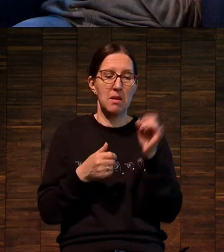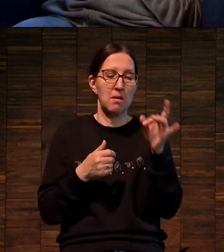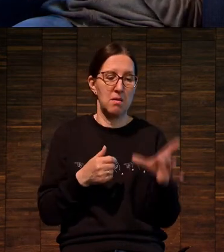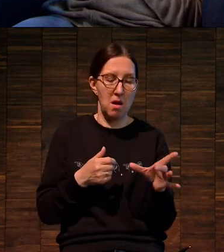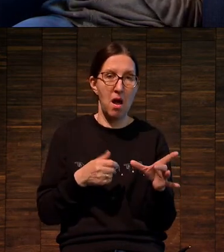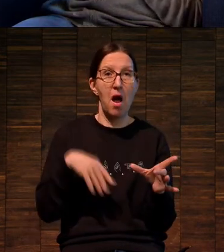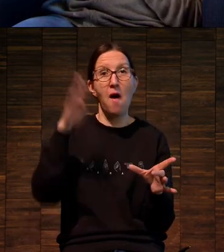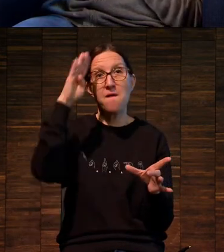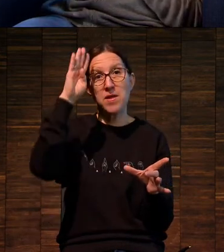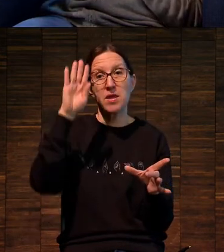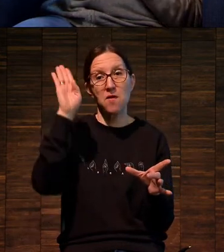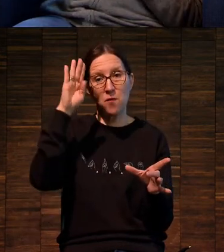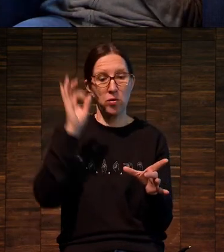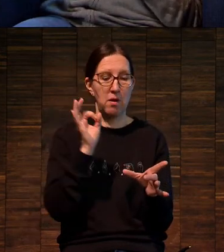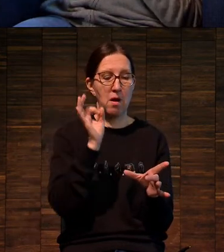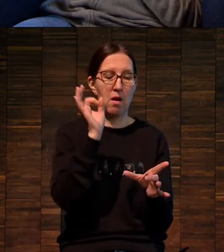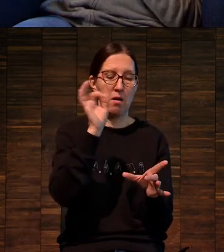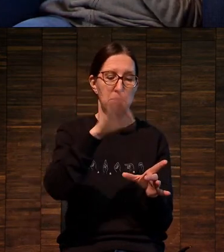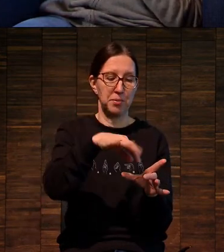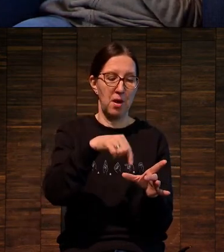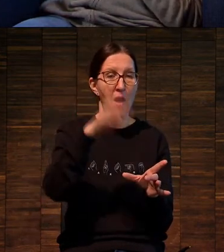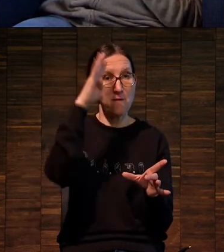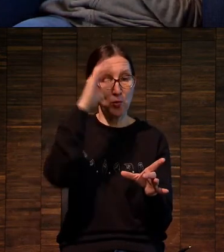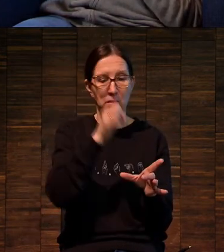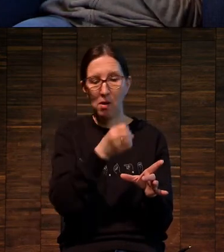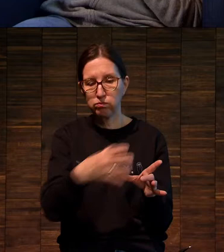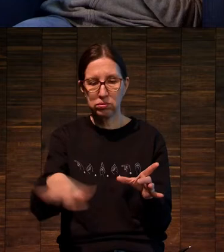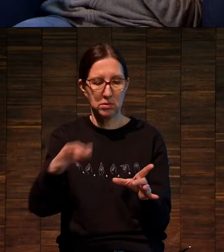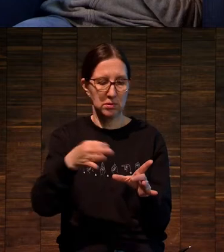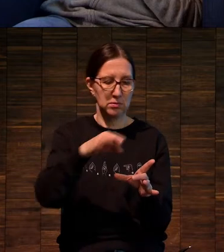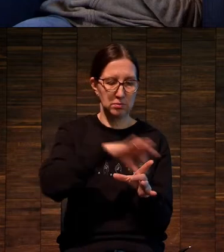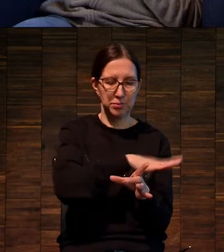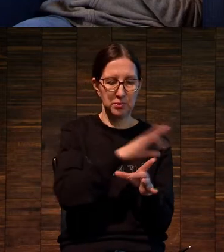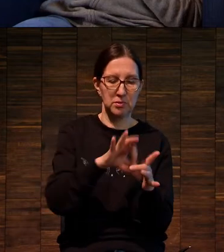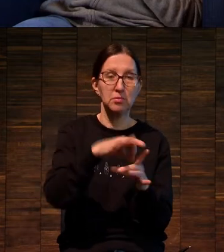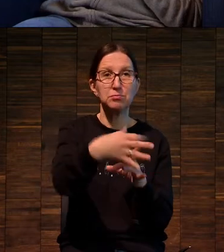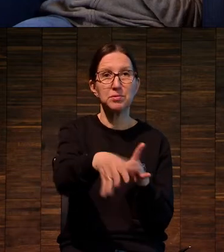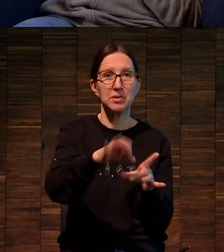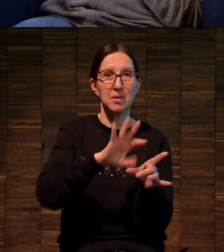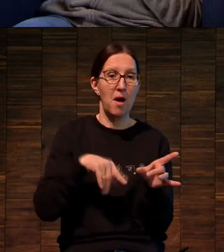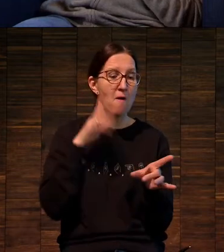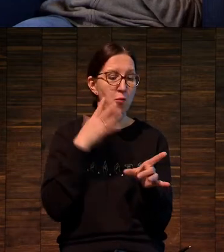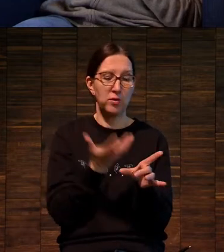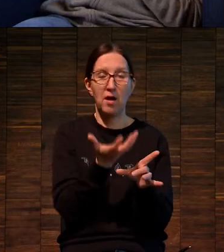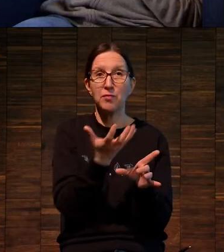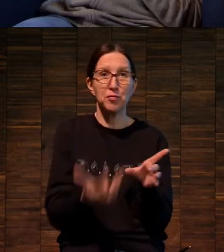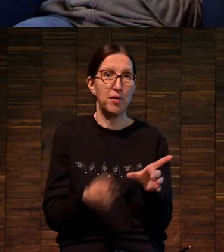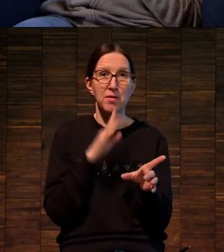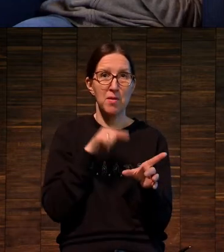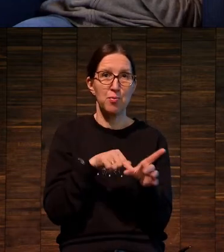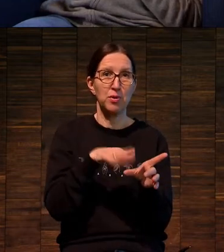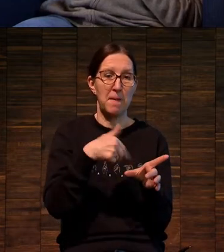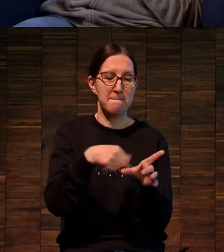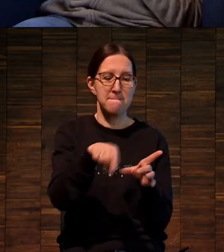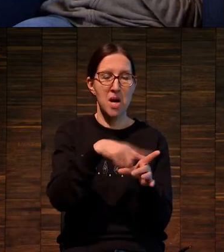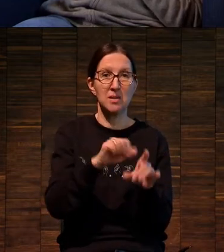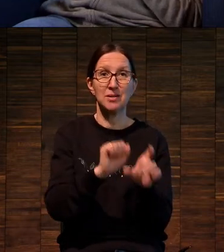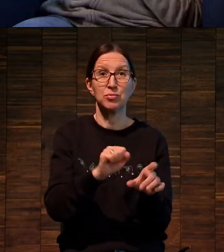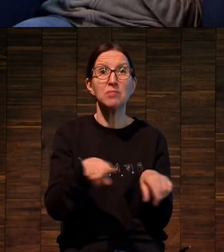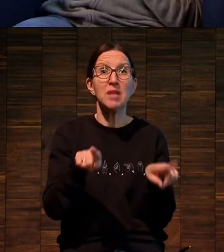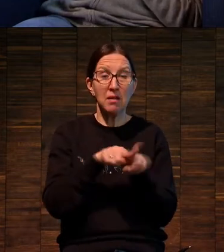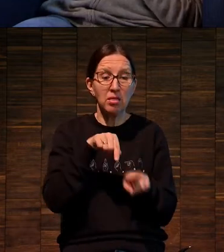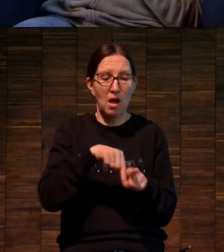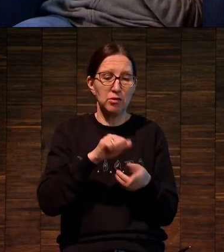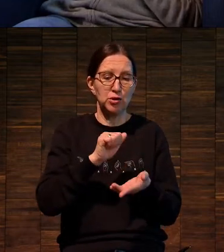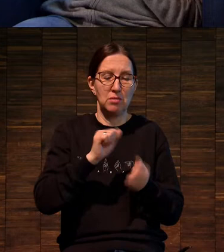вода с него скатится. Вот принцип гидрофильности, гидрофобности — это основной принцип плоской печати. То есть